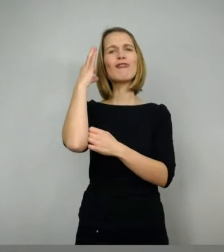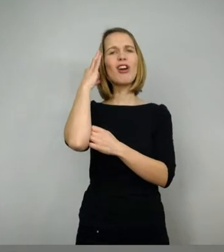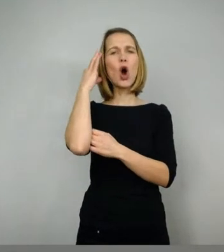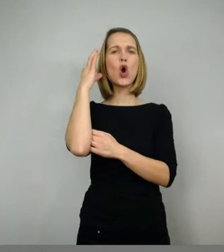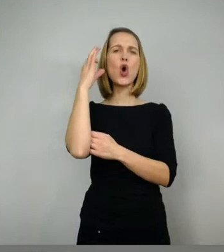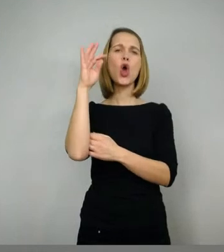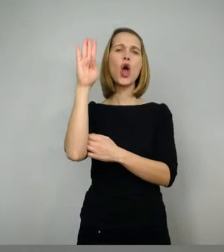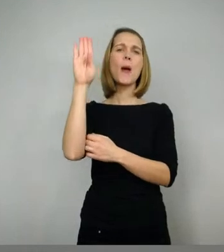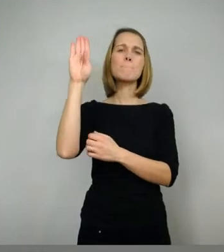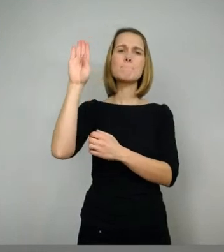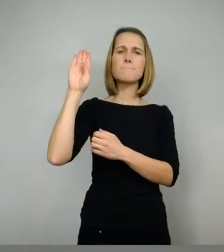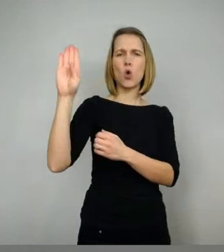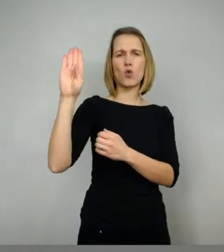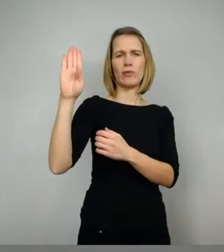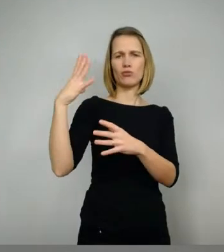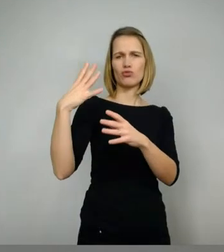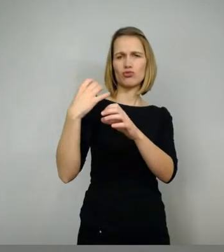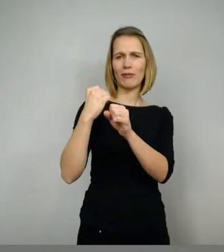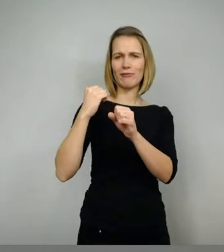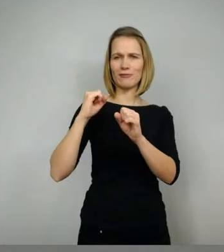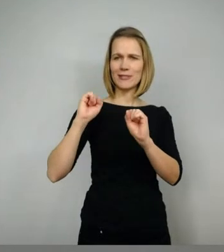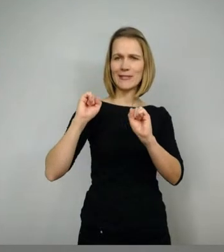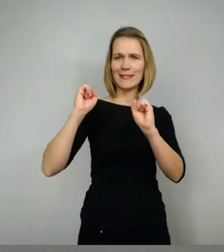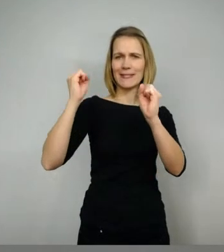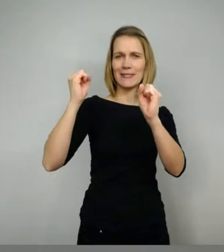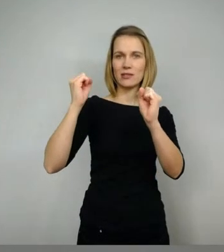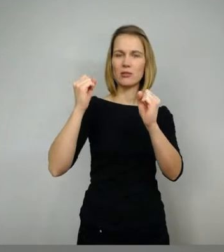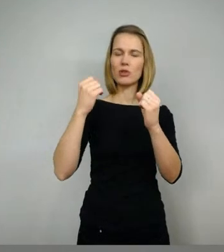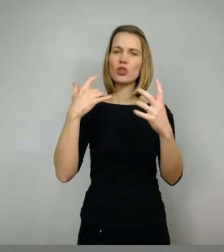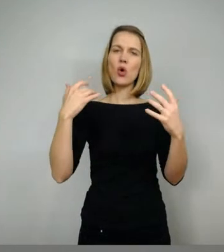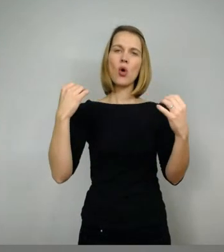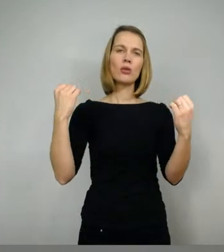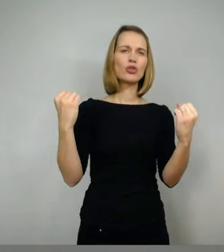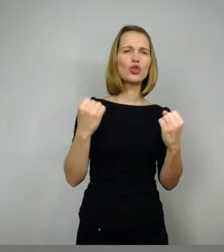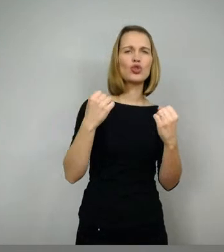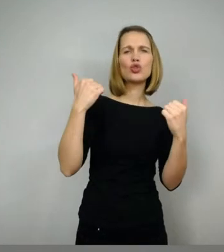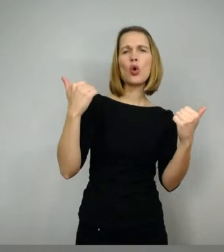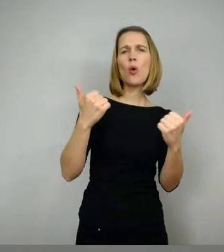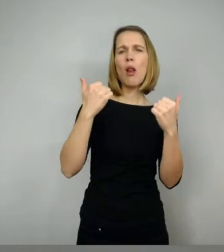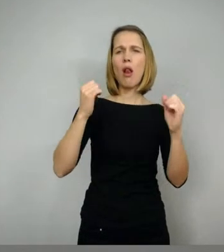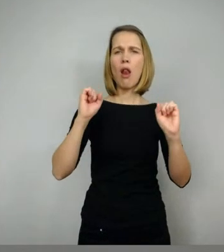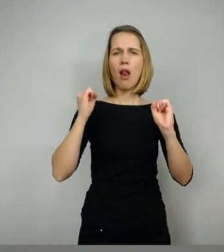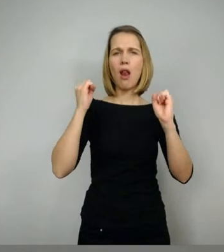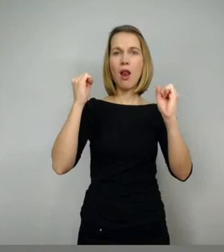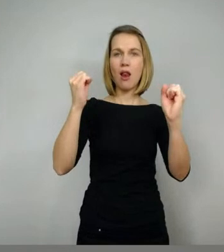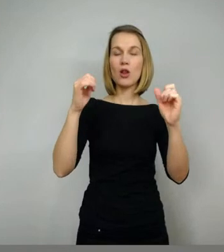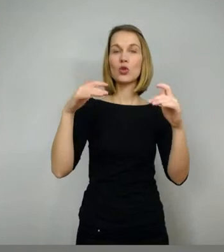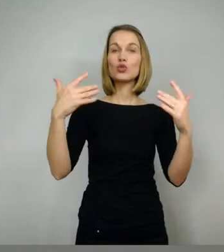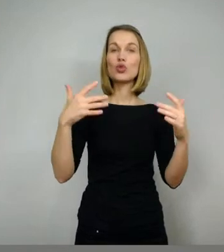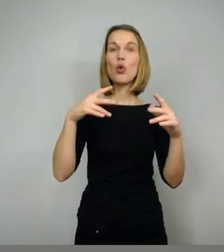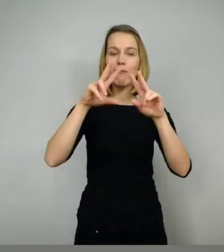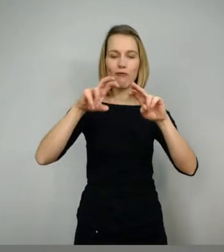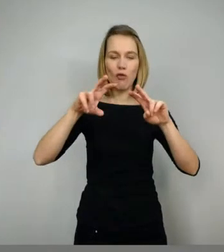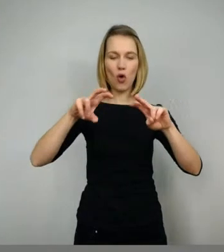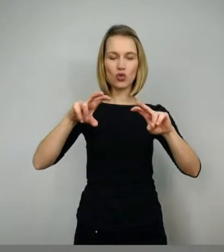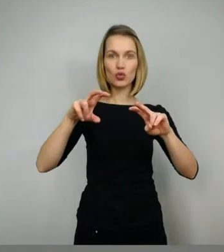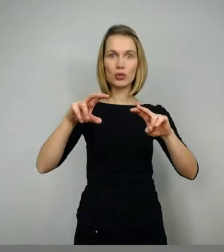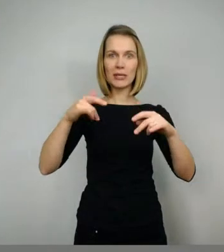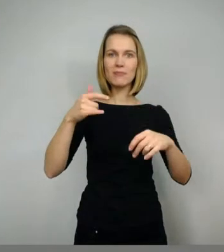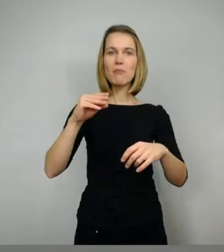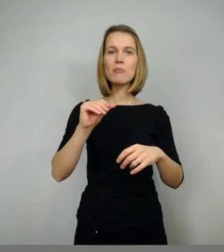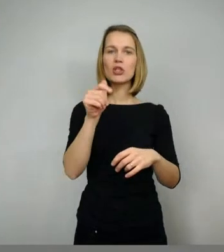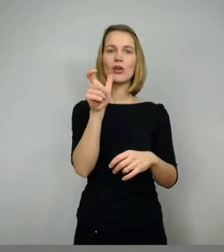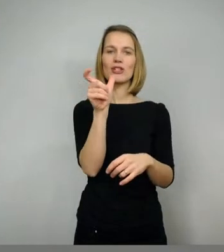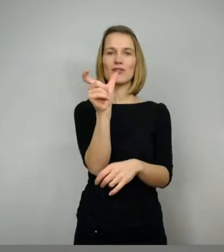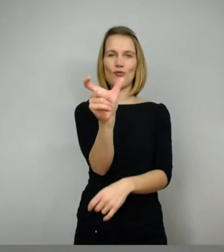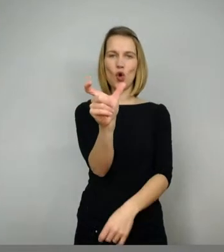Das heißt, er ist so unglaublich gewaltig und so toll in allem. Und dafür hat die Forschung ein extra Wort. Wir nennen das Exorbitanz. Also er ist